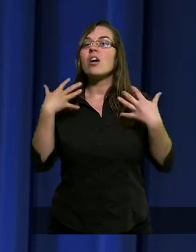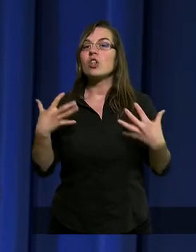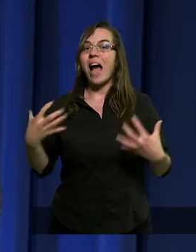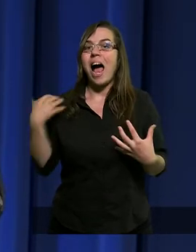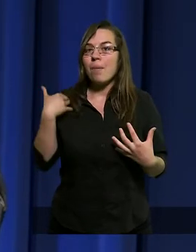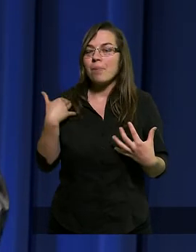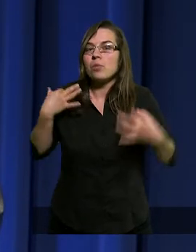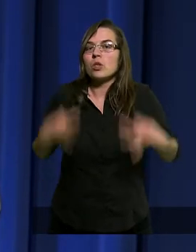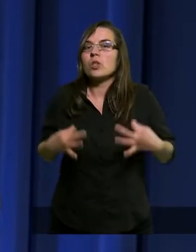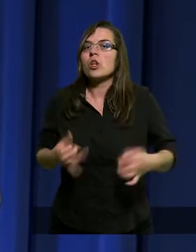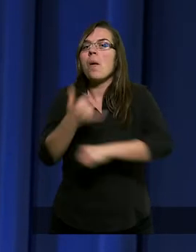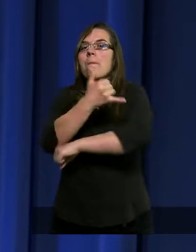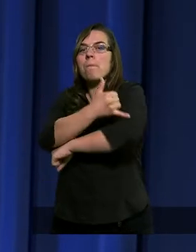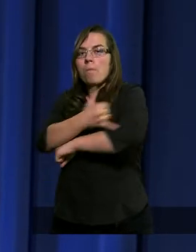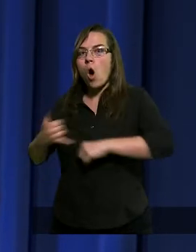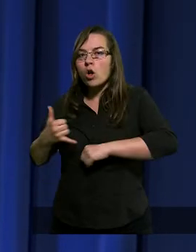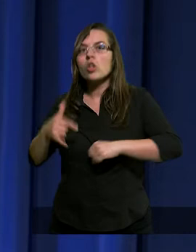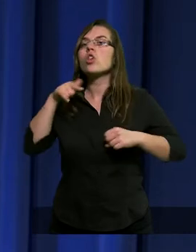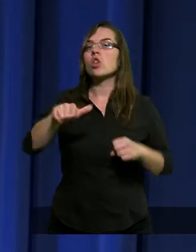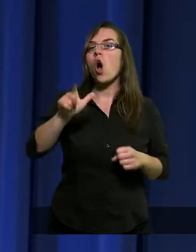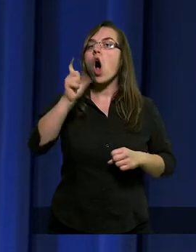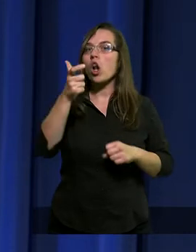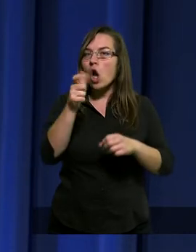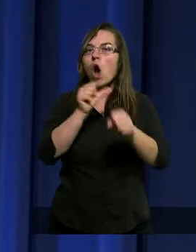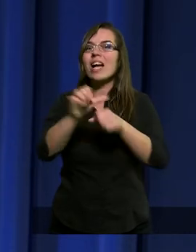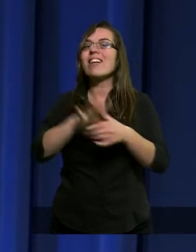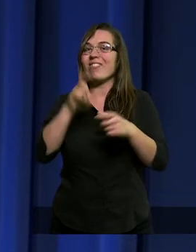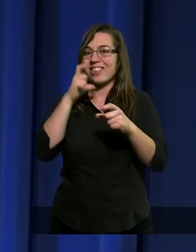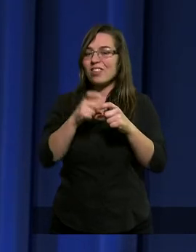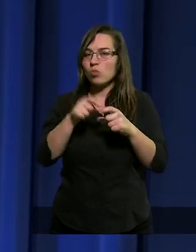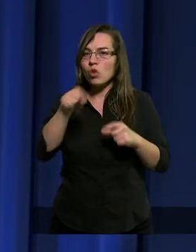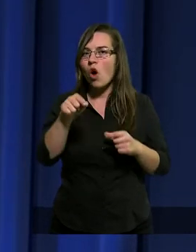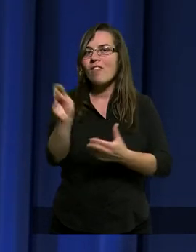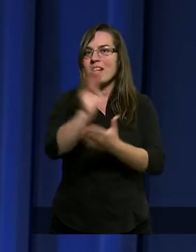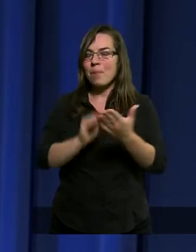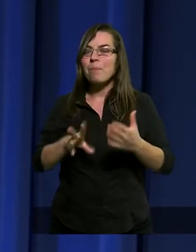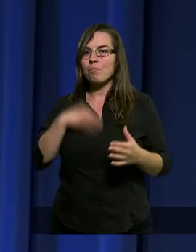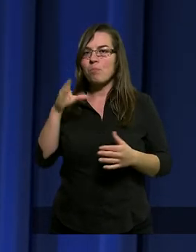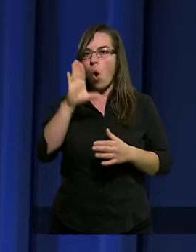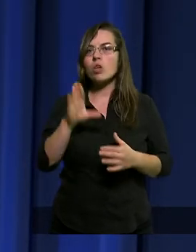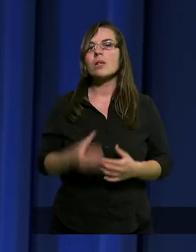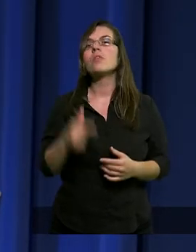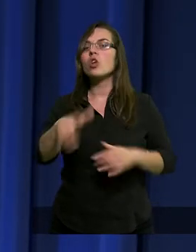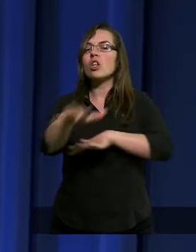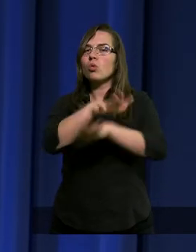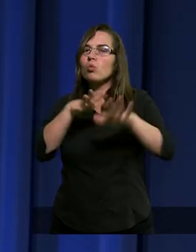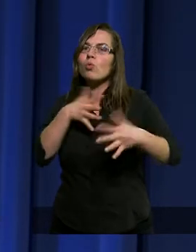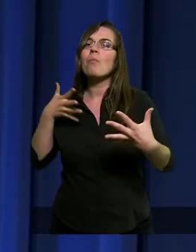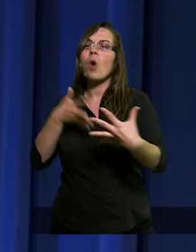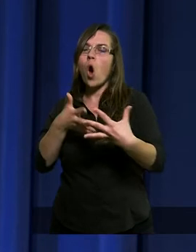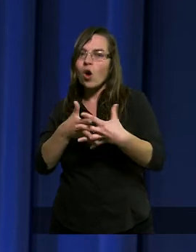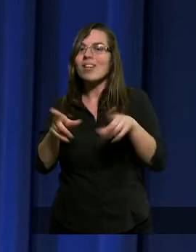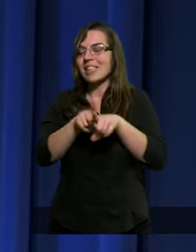Chciałbym dzisiaj podkreślić to, co jest w Słowie Bożym, to, co też i w duchu